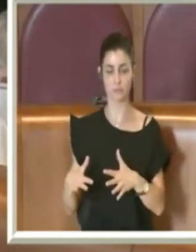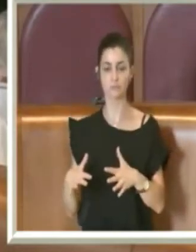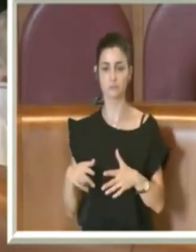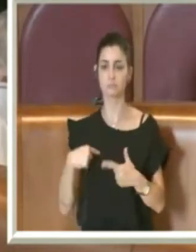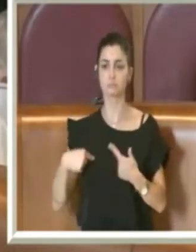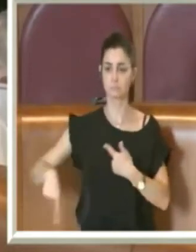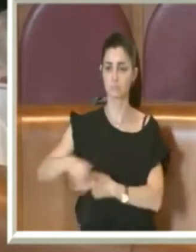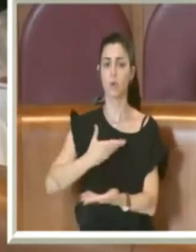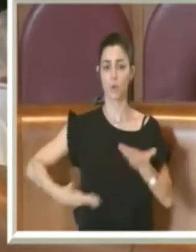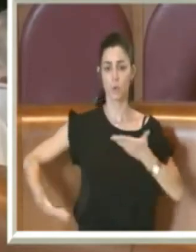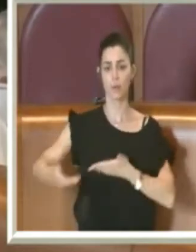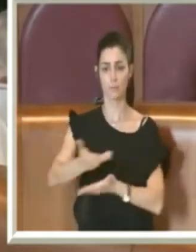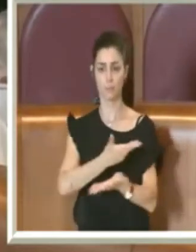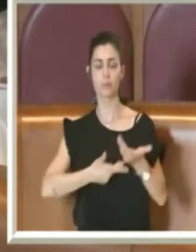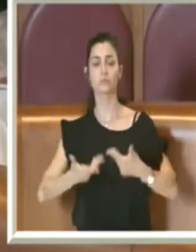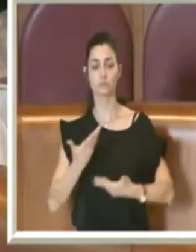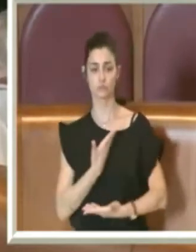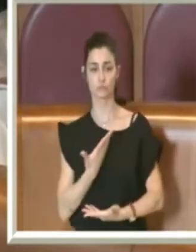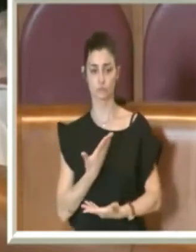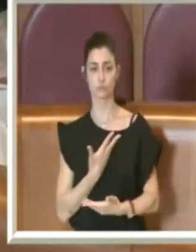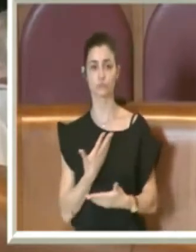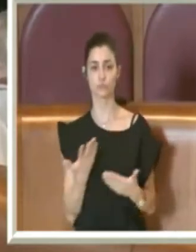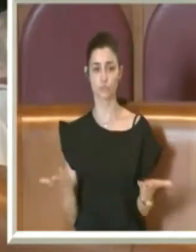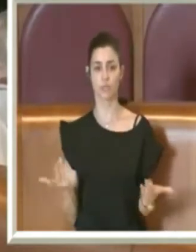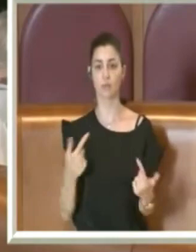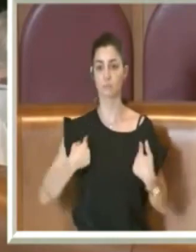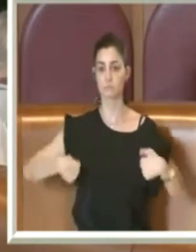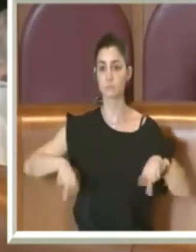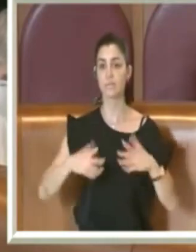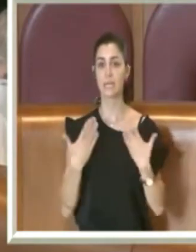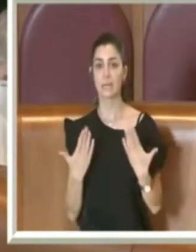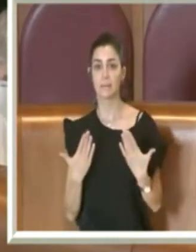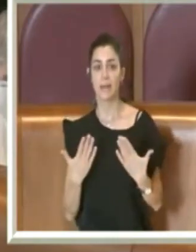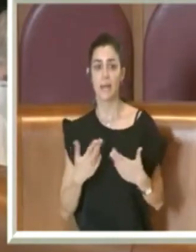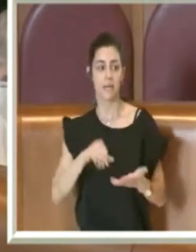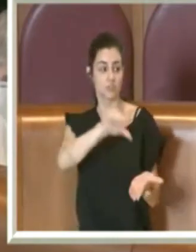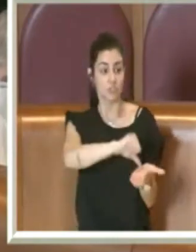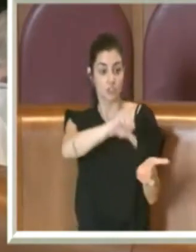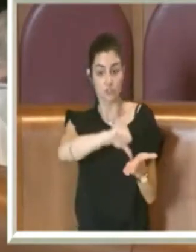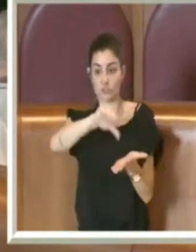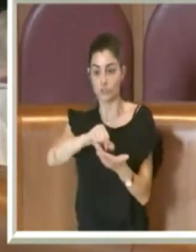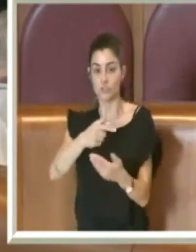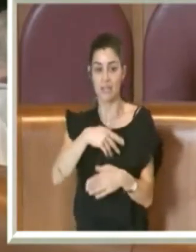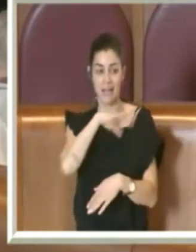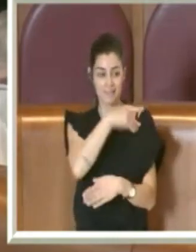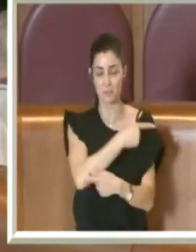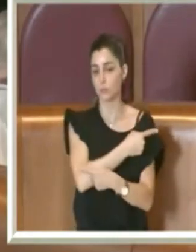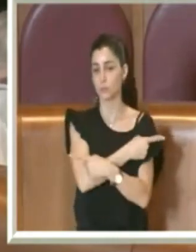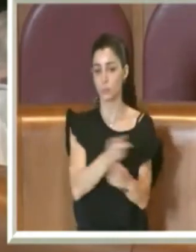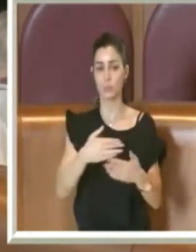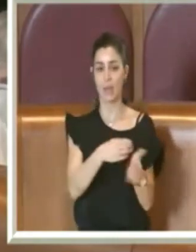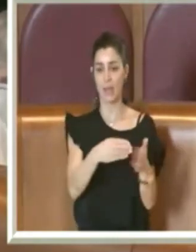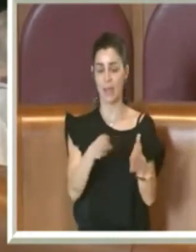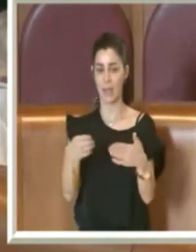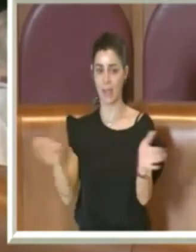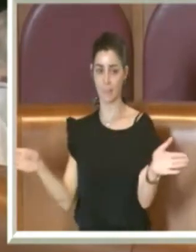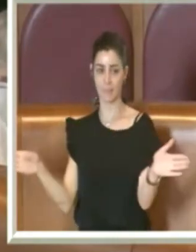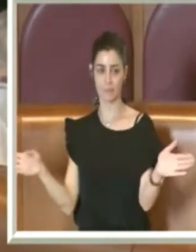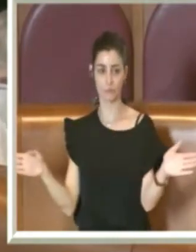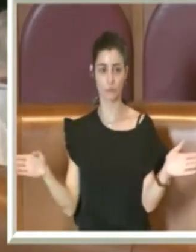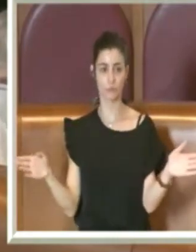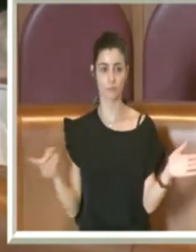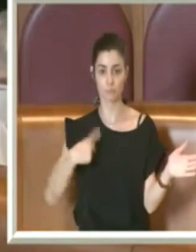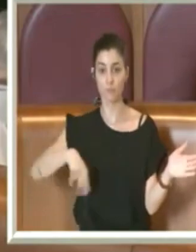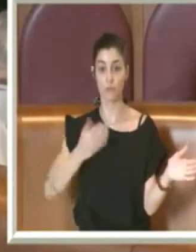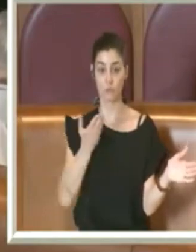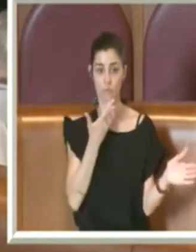spirito collaborativo ci auguriamo che tutti i centri anziani al più presto riaprano. Solo per questo